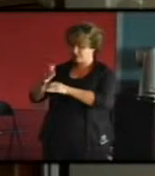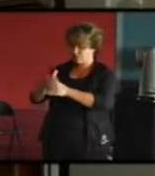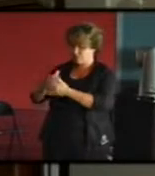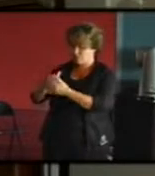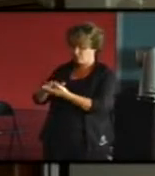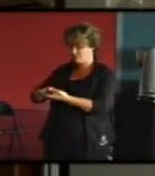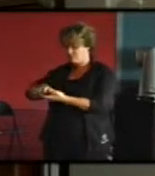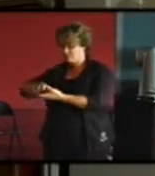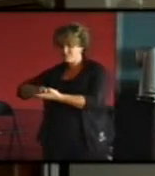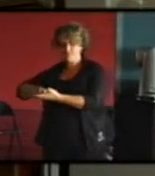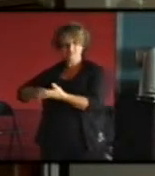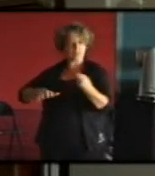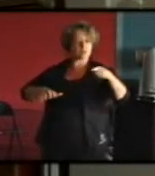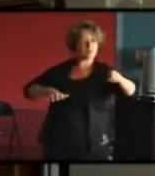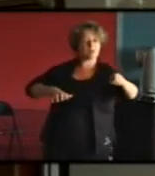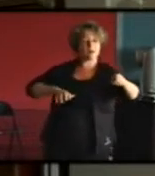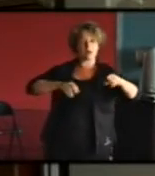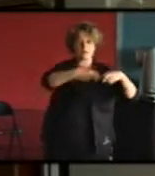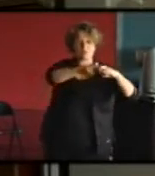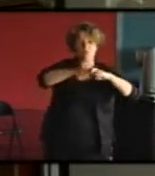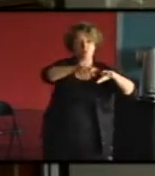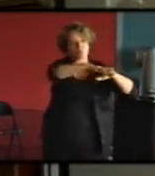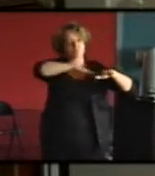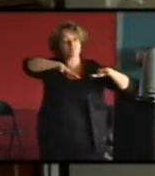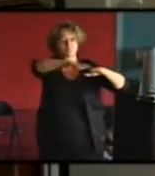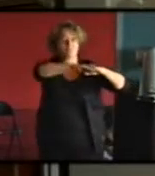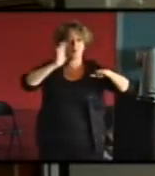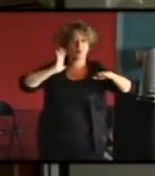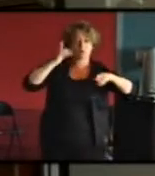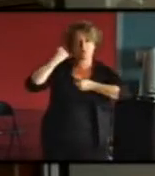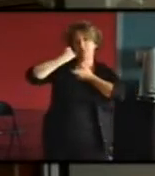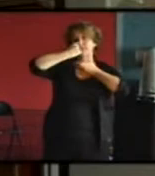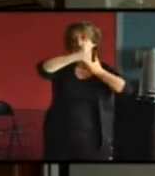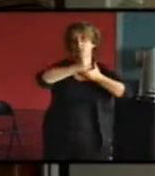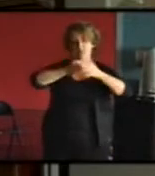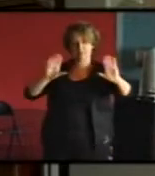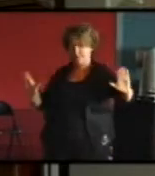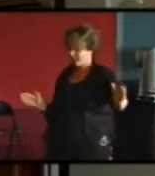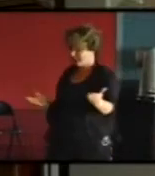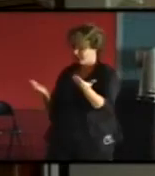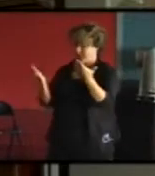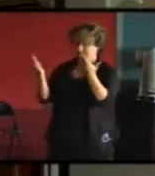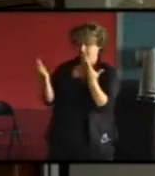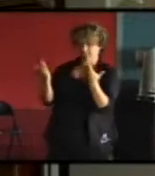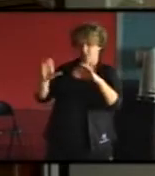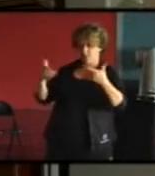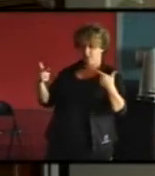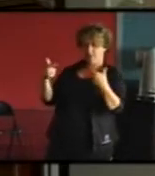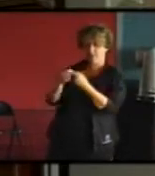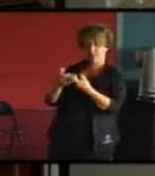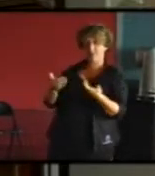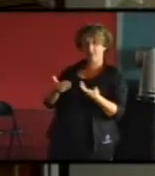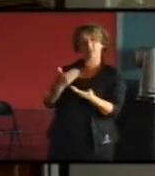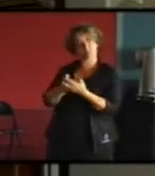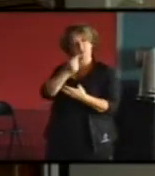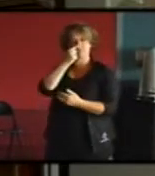les tissus anciens et les tissus patrimoniaux donc ça c'est assez intéressant parce que ça pose un autre regard sur la